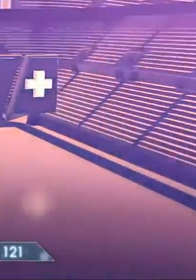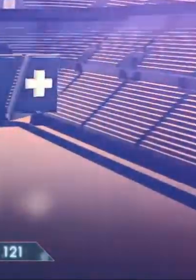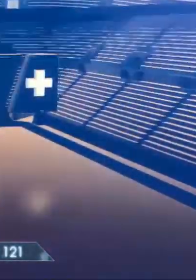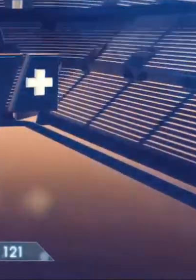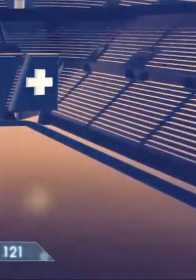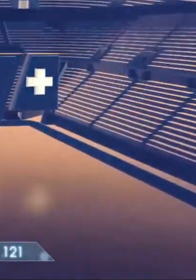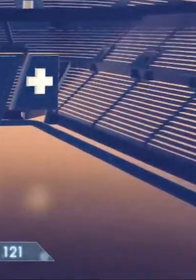kasih telah menonton!